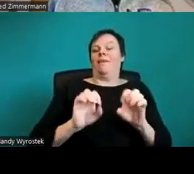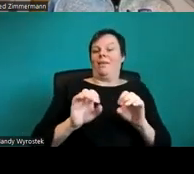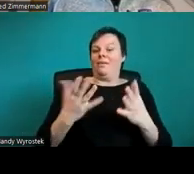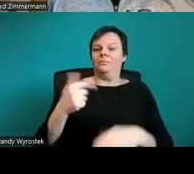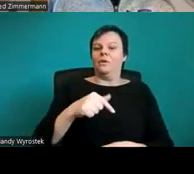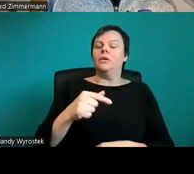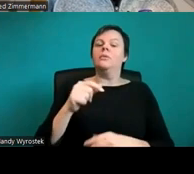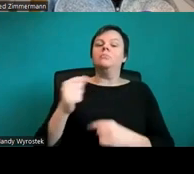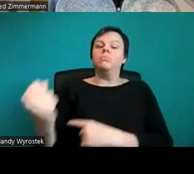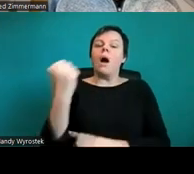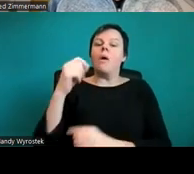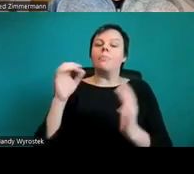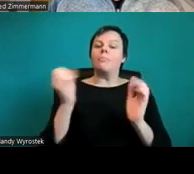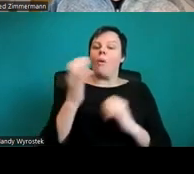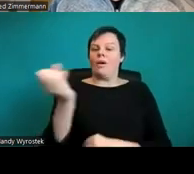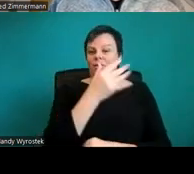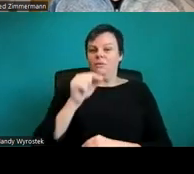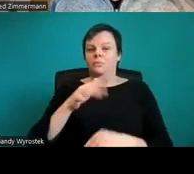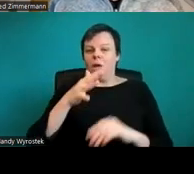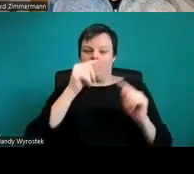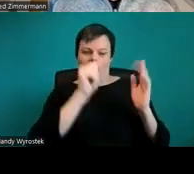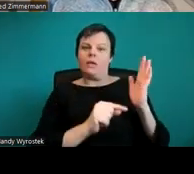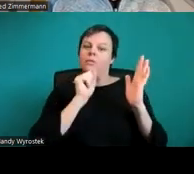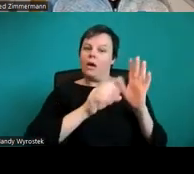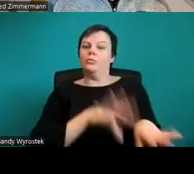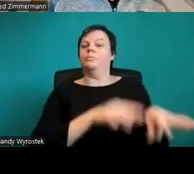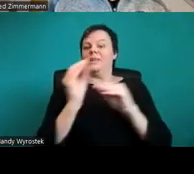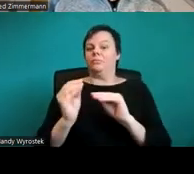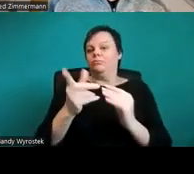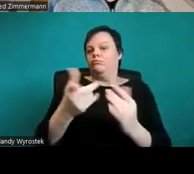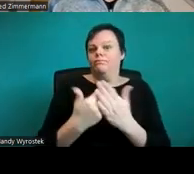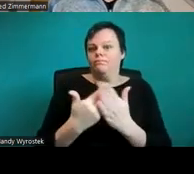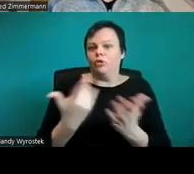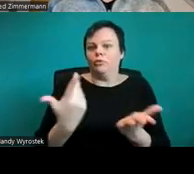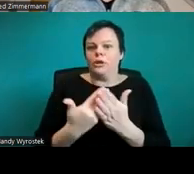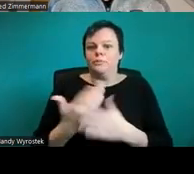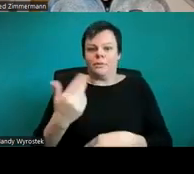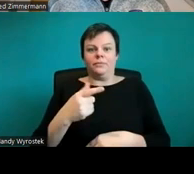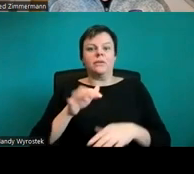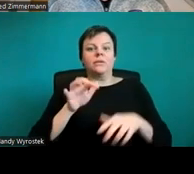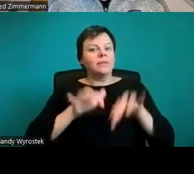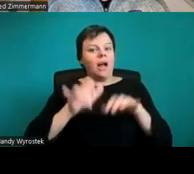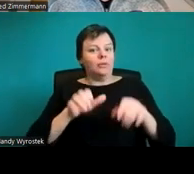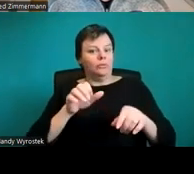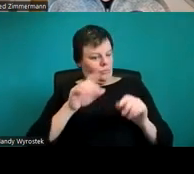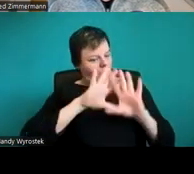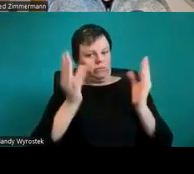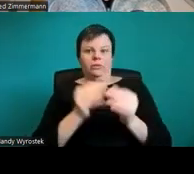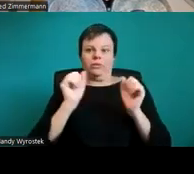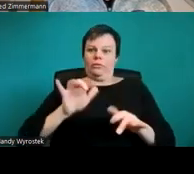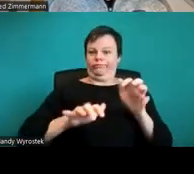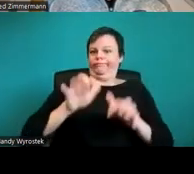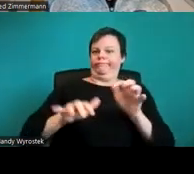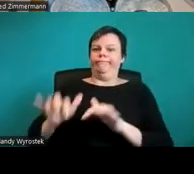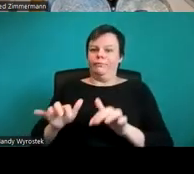Nämlich zum Beispiel, dass alles Tastatur bedienbar ist. Das ist automatisch so in PowerPoint. Oder, dass man